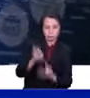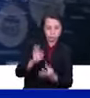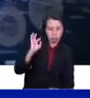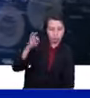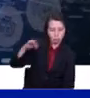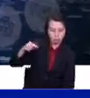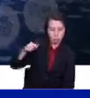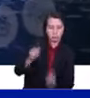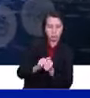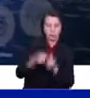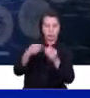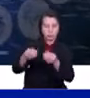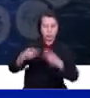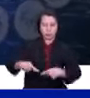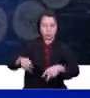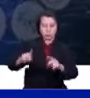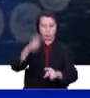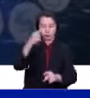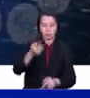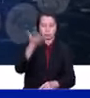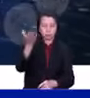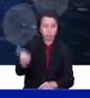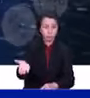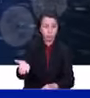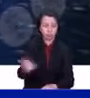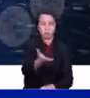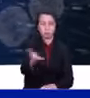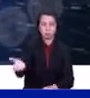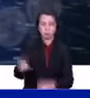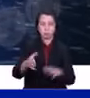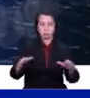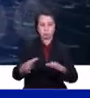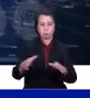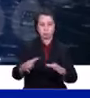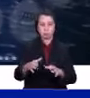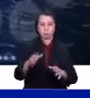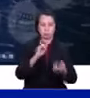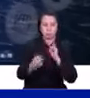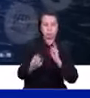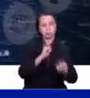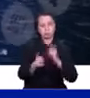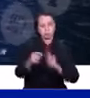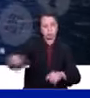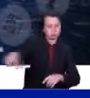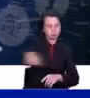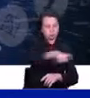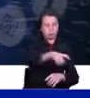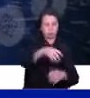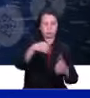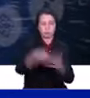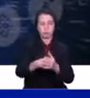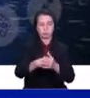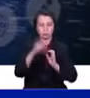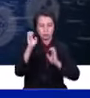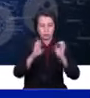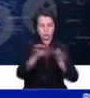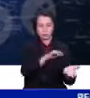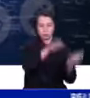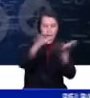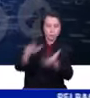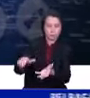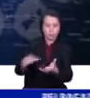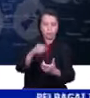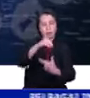dan memberi peluang kepada mereka untuk berinteraksi dalam rantaian nilai bekalan